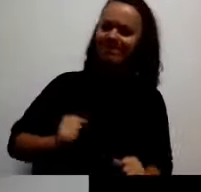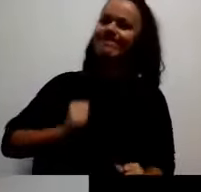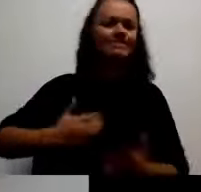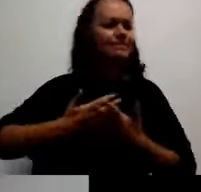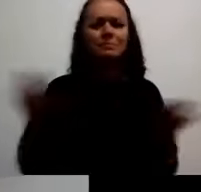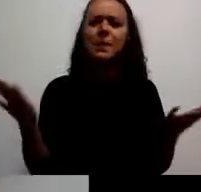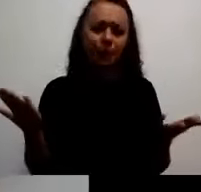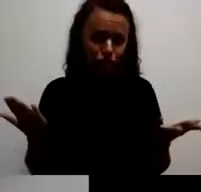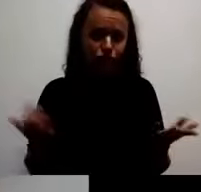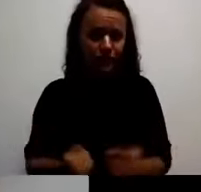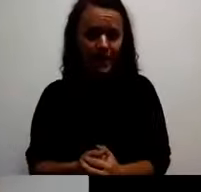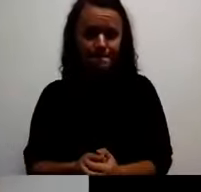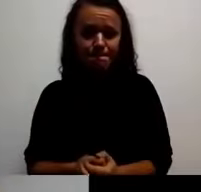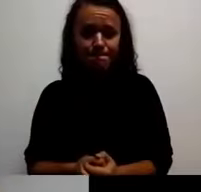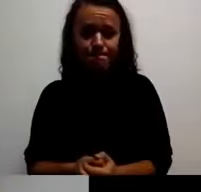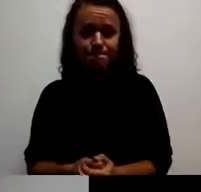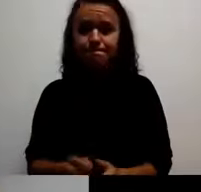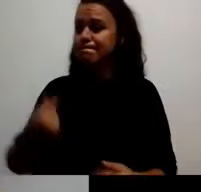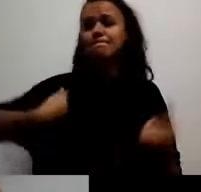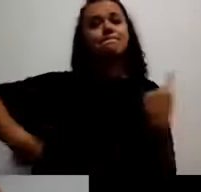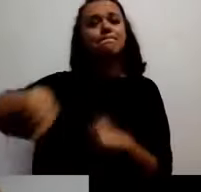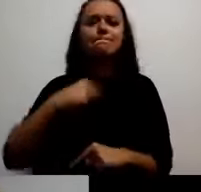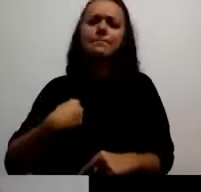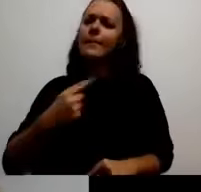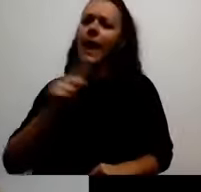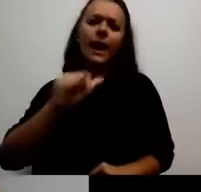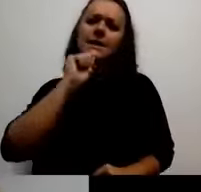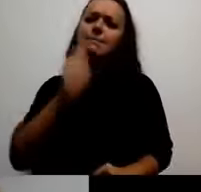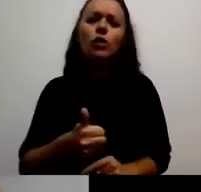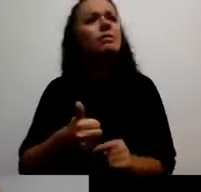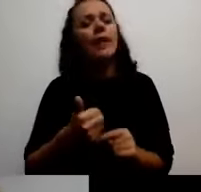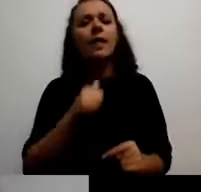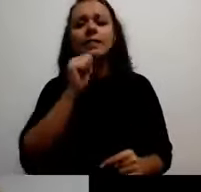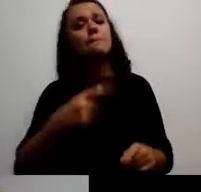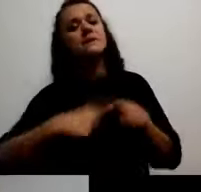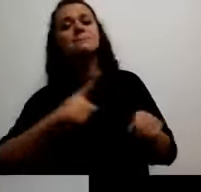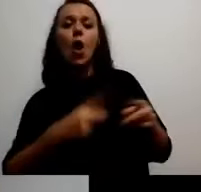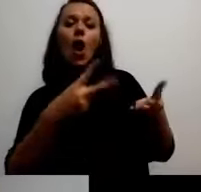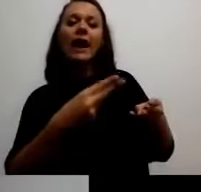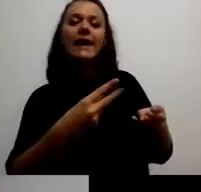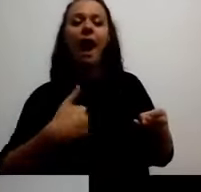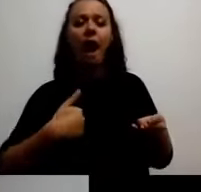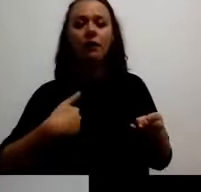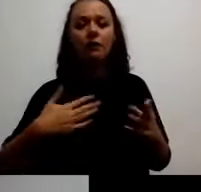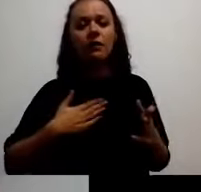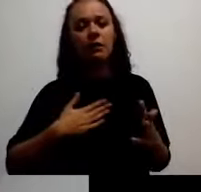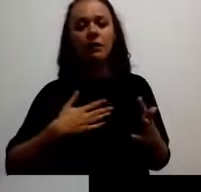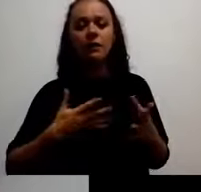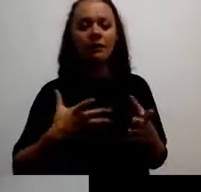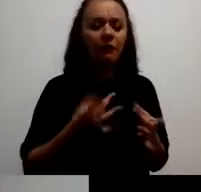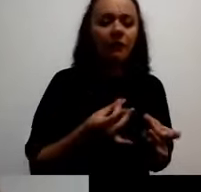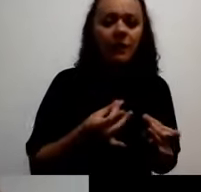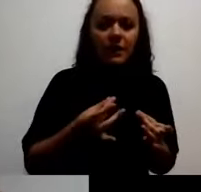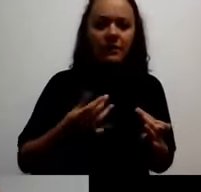I jednostavno nismo dale da nas rak definiši. I ako smo ga imale, on